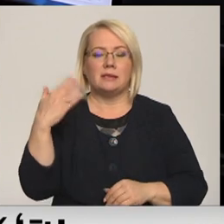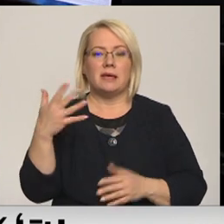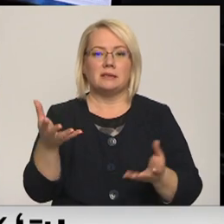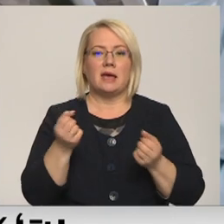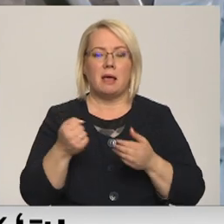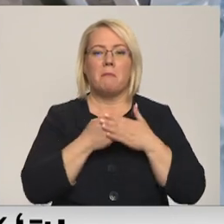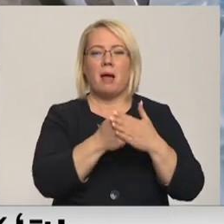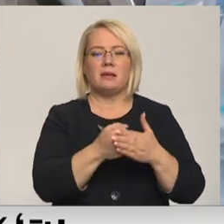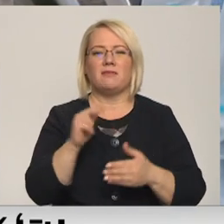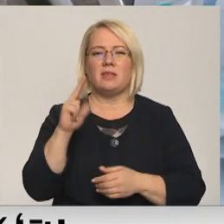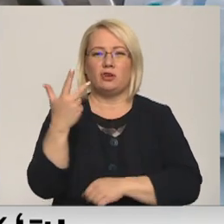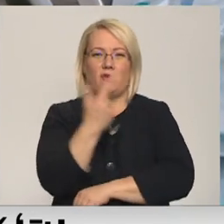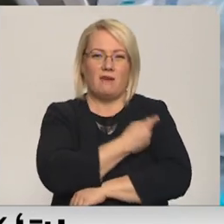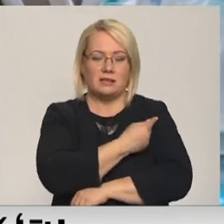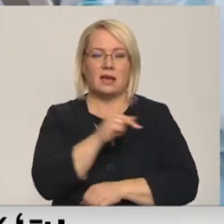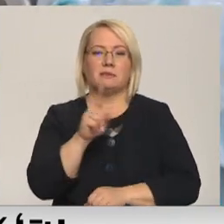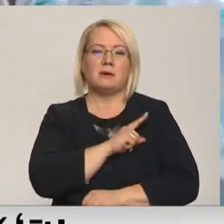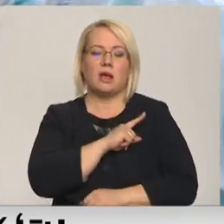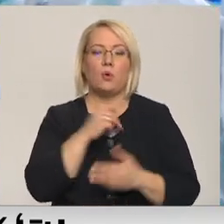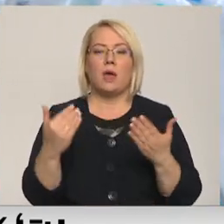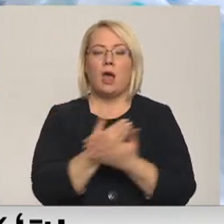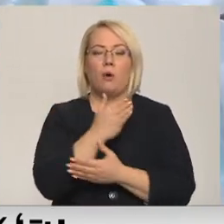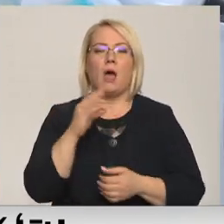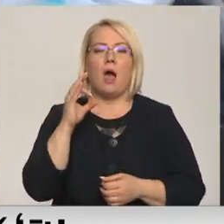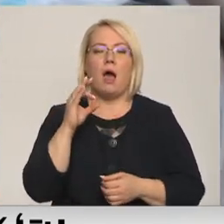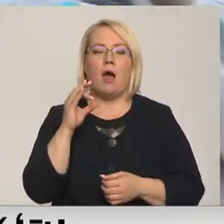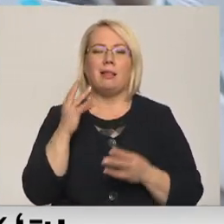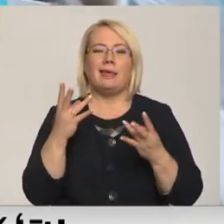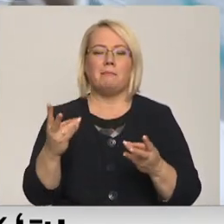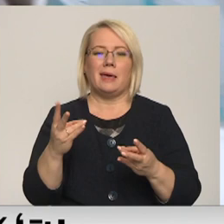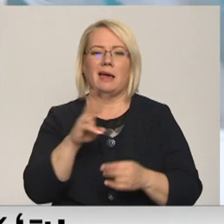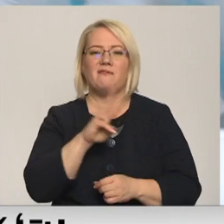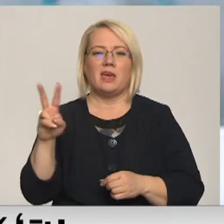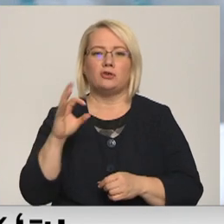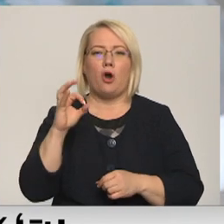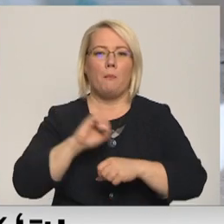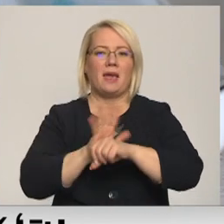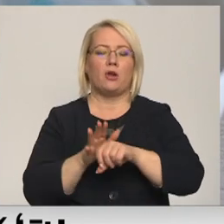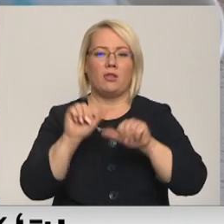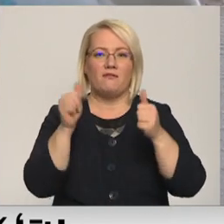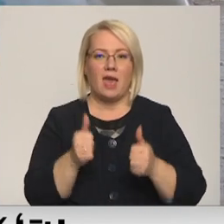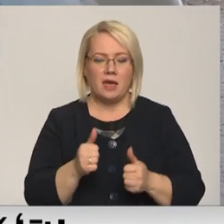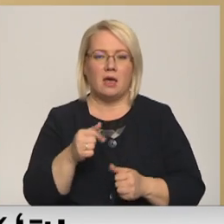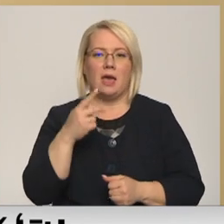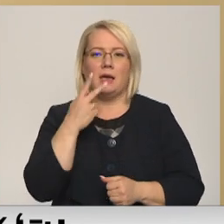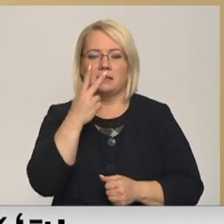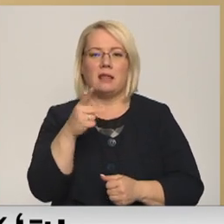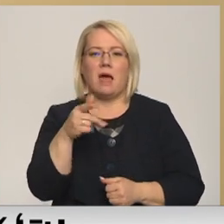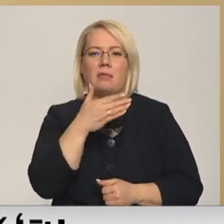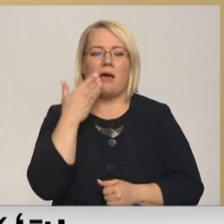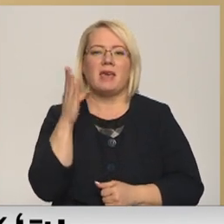vakcīnu, kas pasargāt no jaunā lipīgākā vīrusa Omikrona varianta, nēr atikļūs teju par neiespējamo misiju.